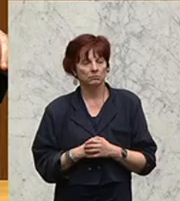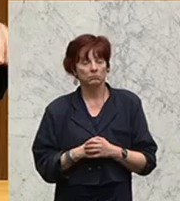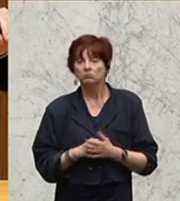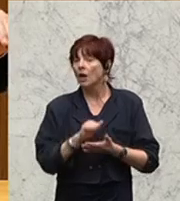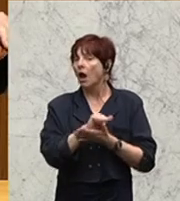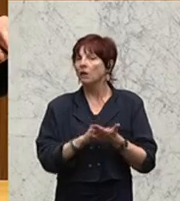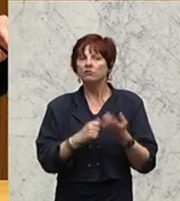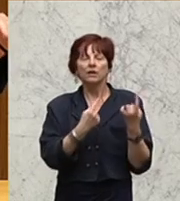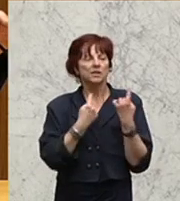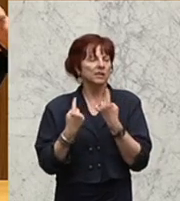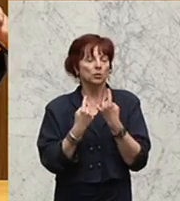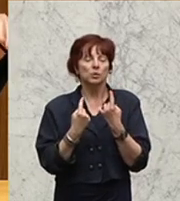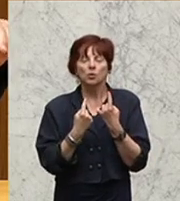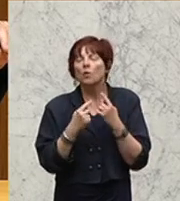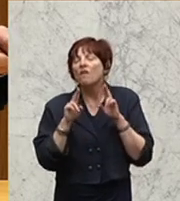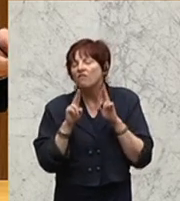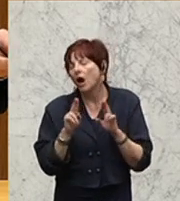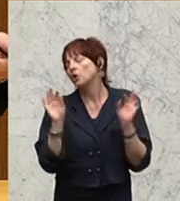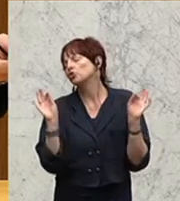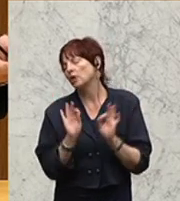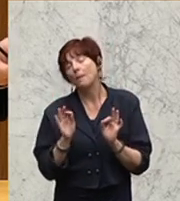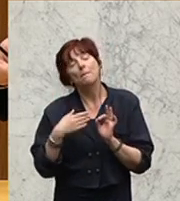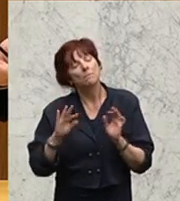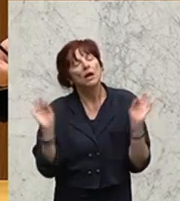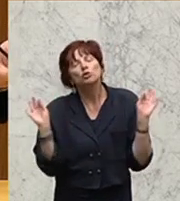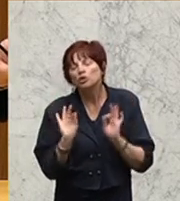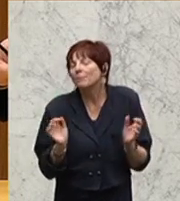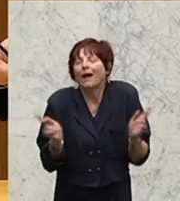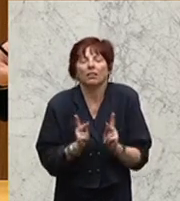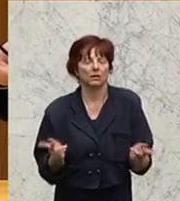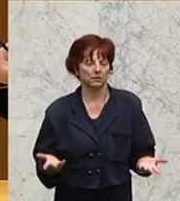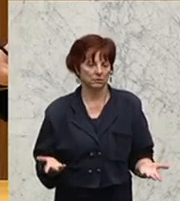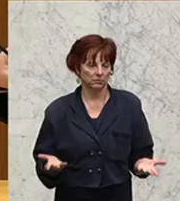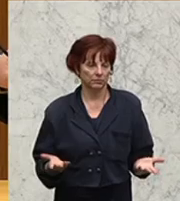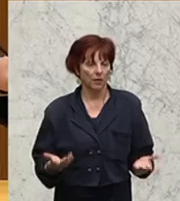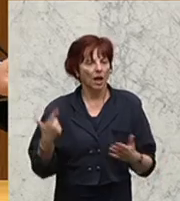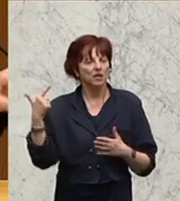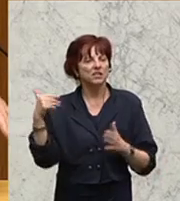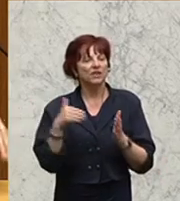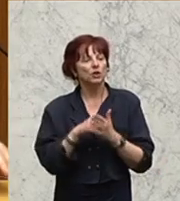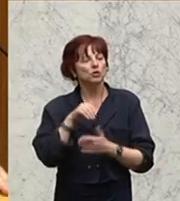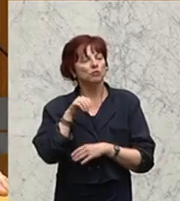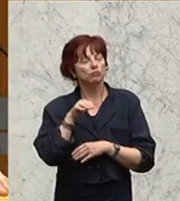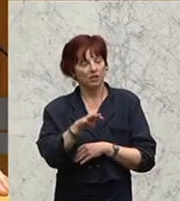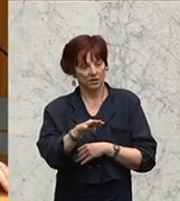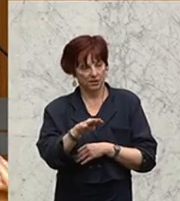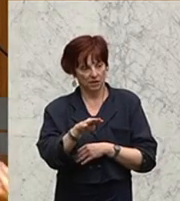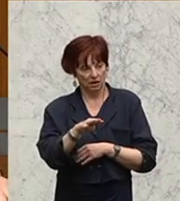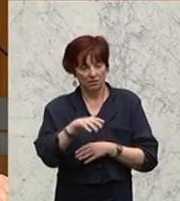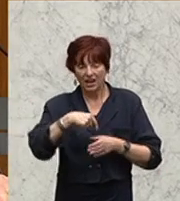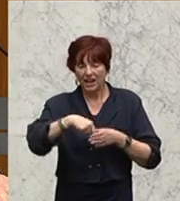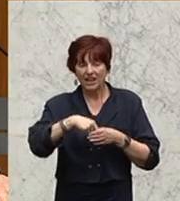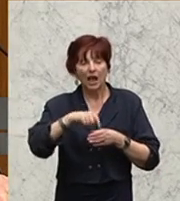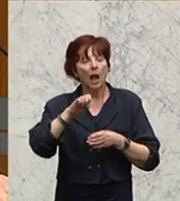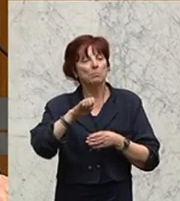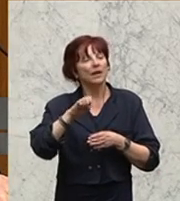könnte dramatischer nicht sein. Wir hatten im Jahr 2014 innerhalb der